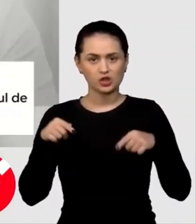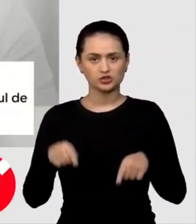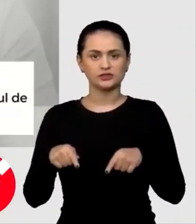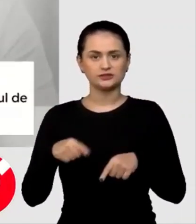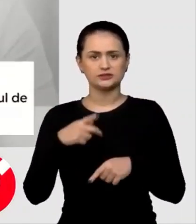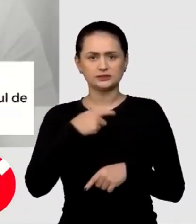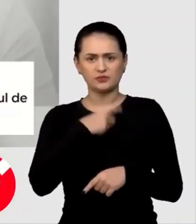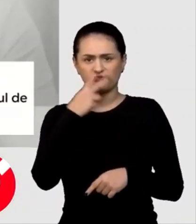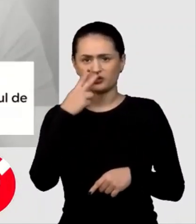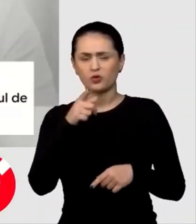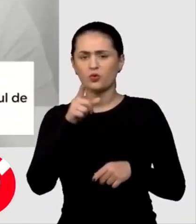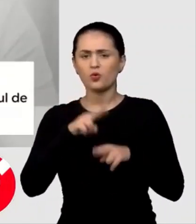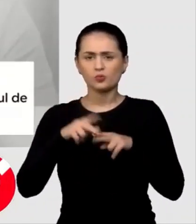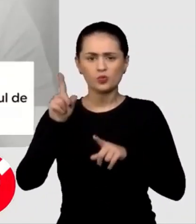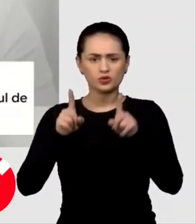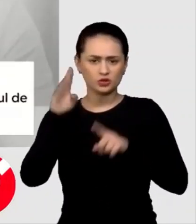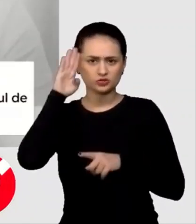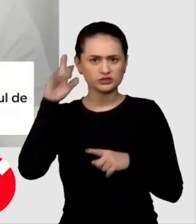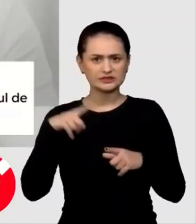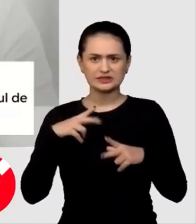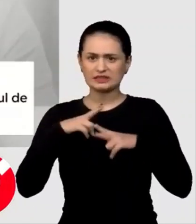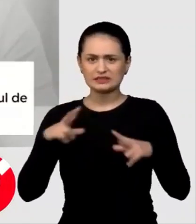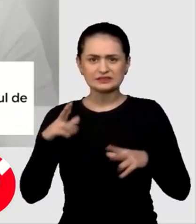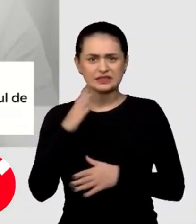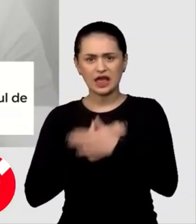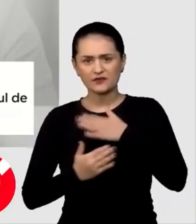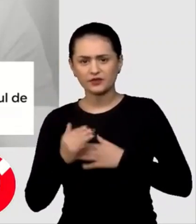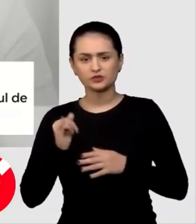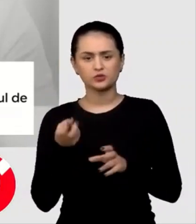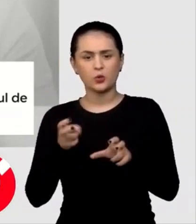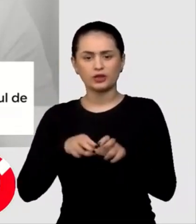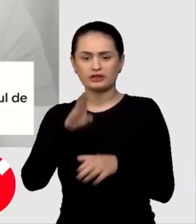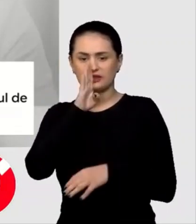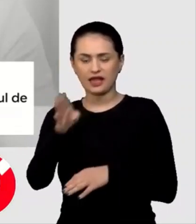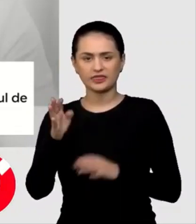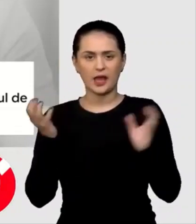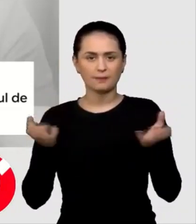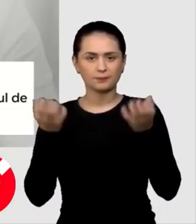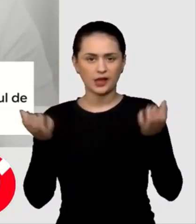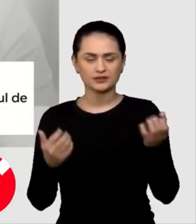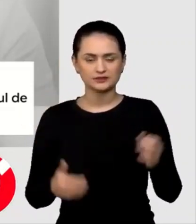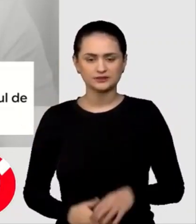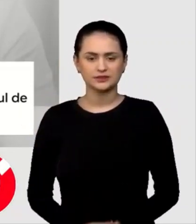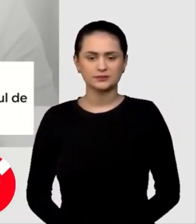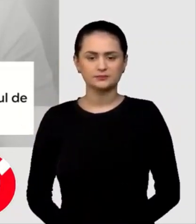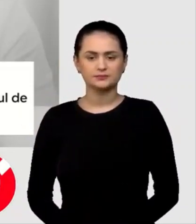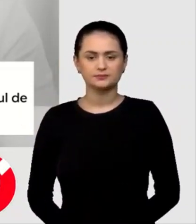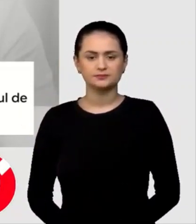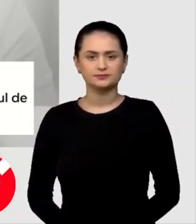În acestea se poate vedea cum unii dintre soldați se răniți grav și urcă direct în ambulanțe.